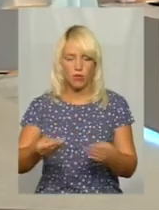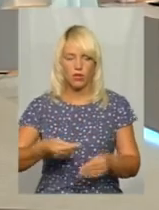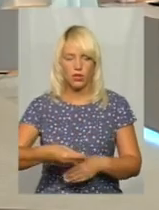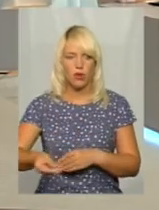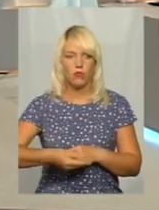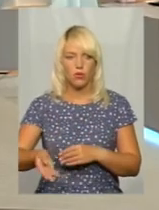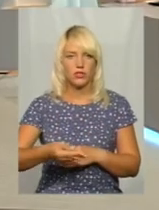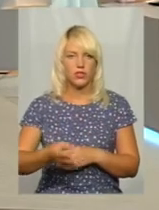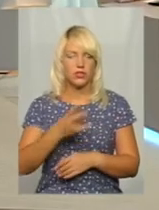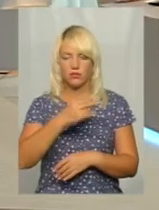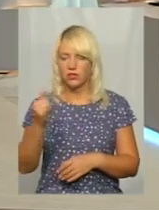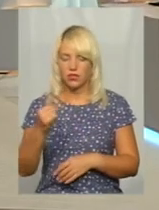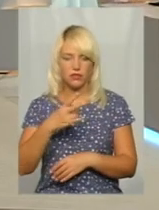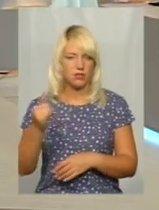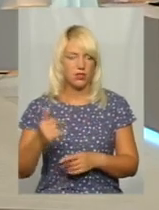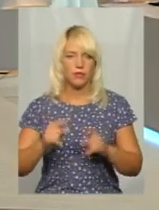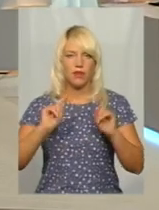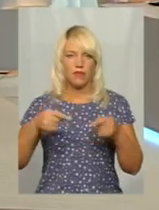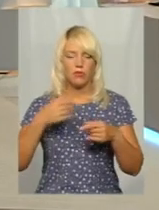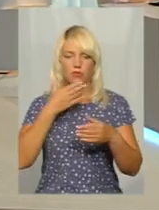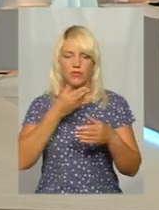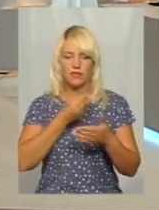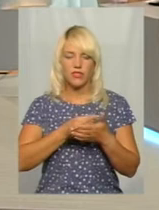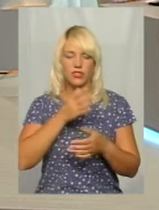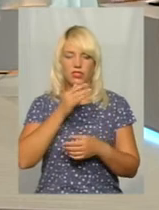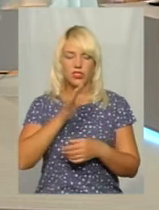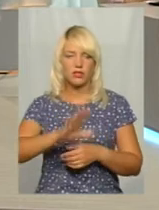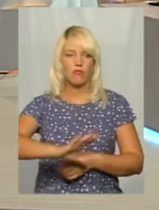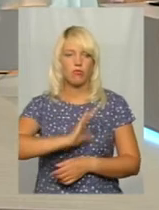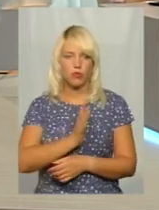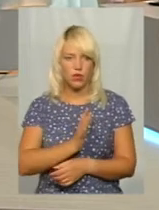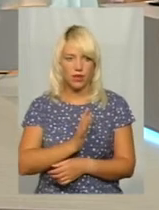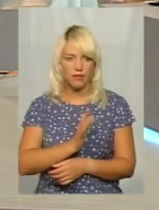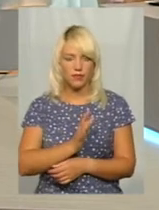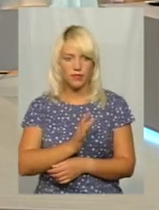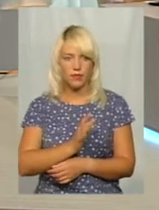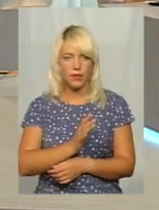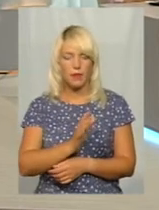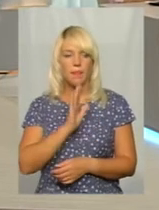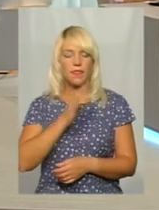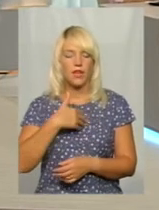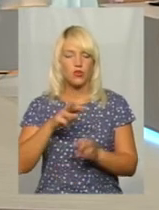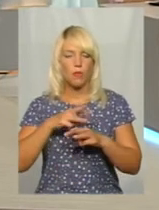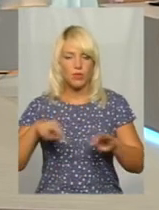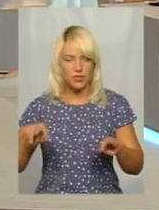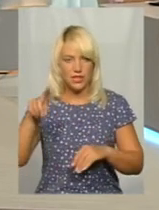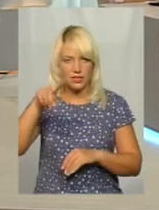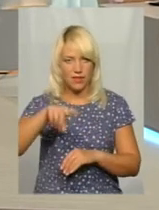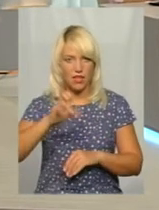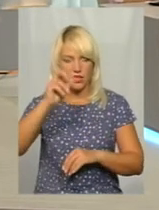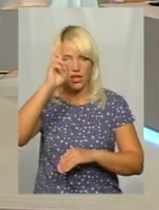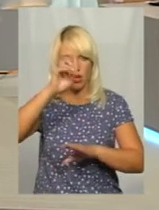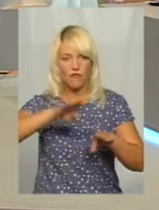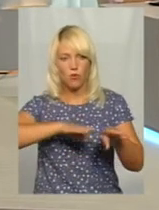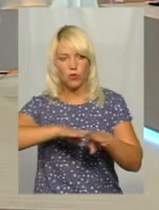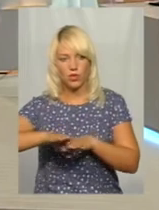Ні, вимога в свій час була вимога нашого міністерства навіть на державному